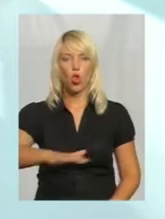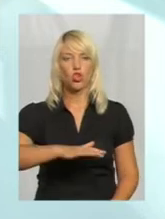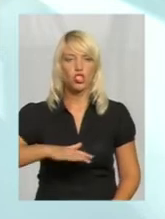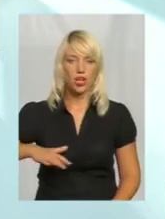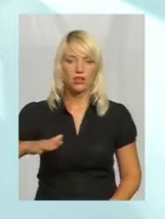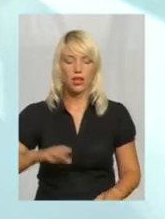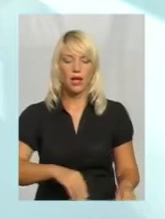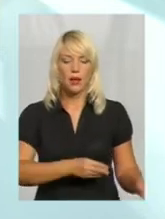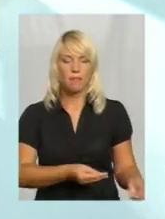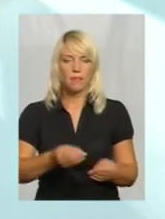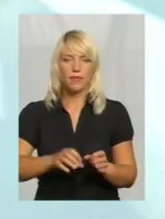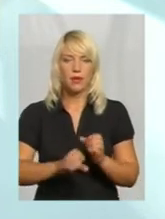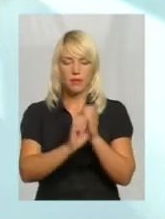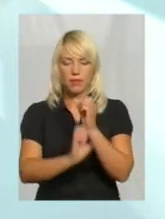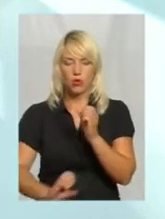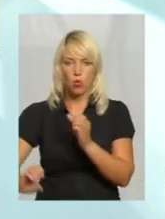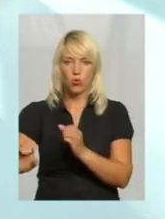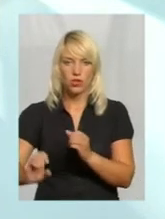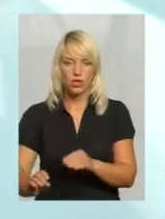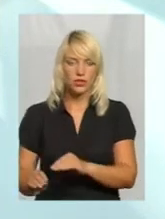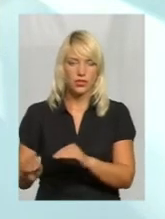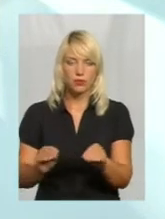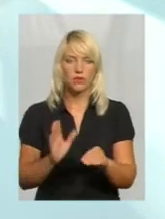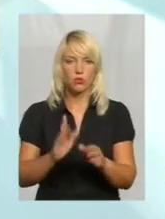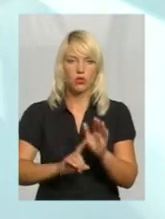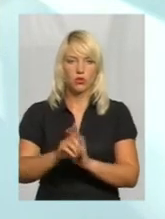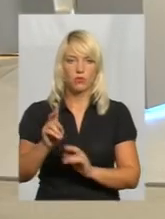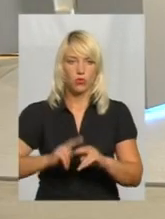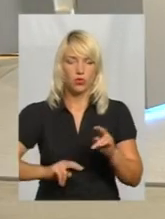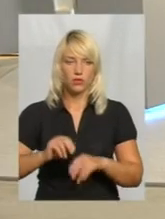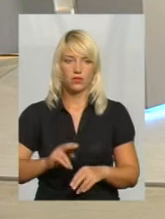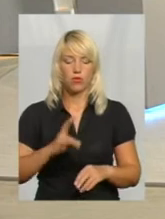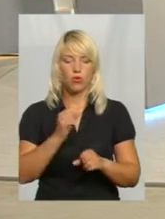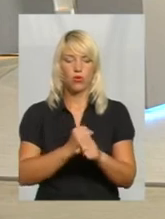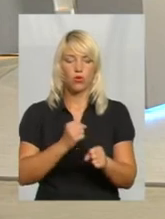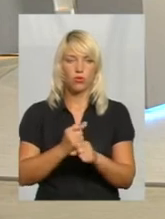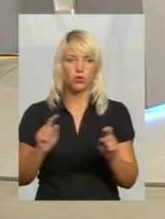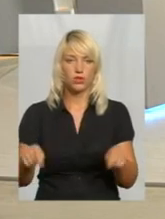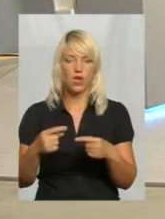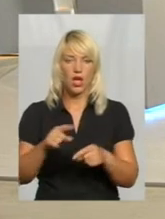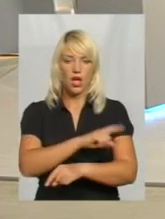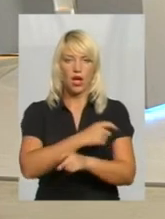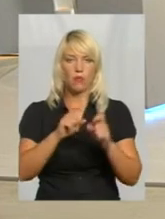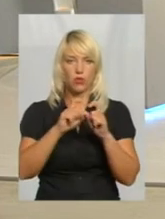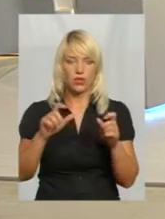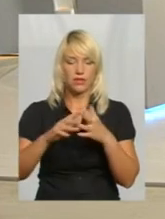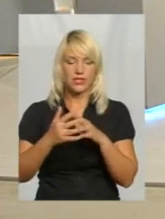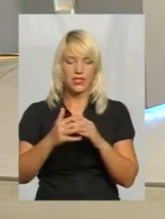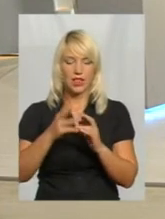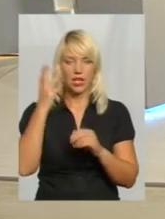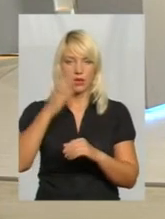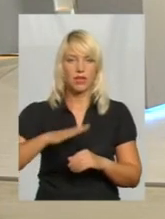підведені всі комунікації і починати будівництво. Про роботу та створення амбулаторій в селах Хмельниччині